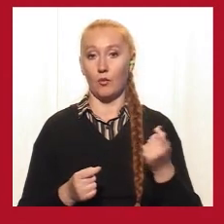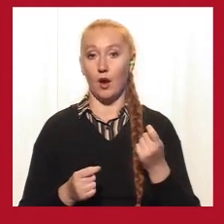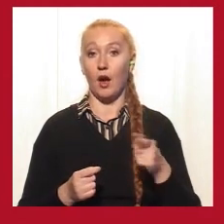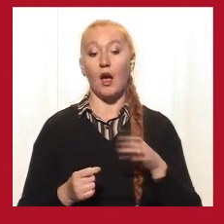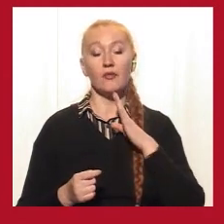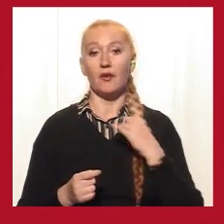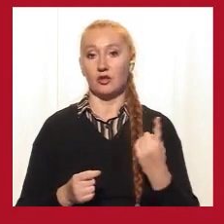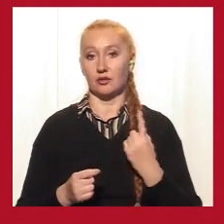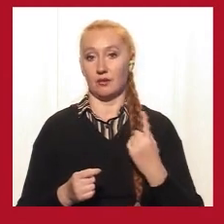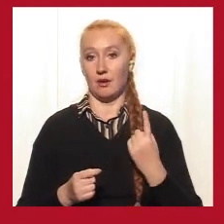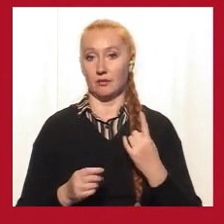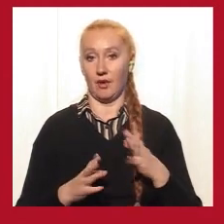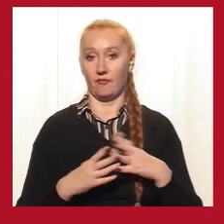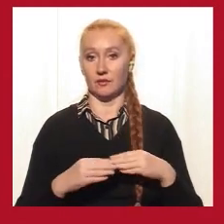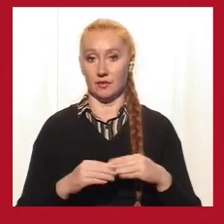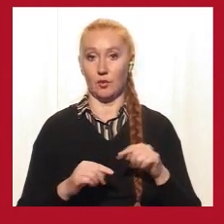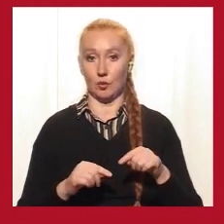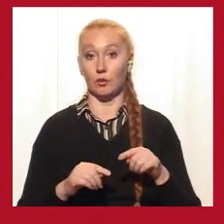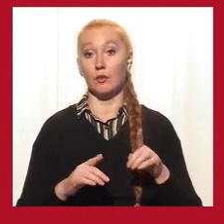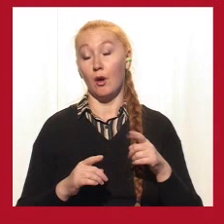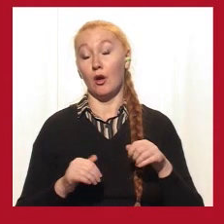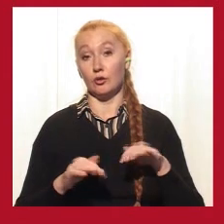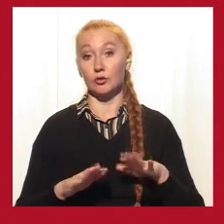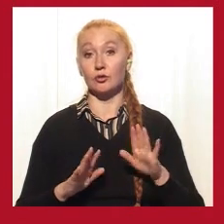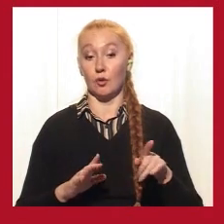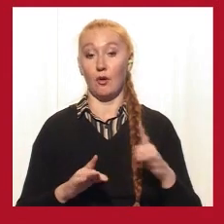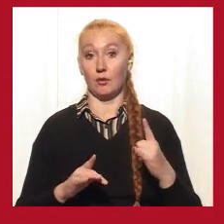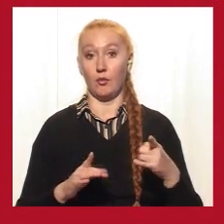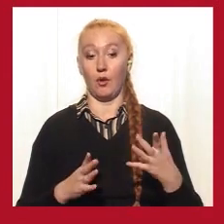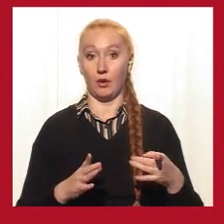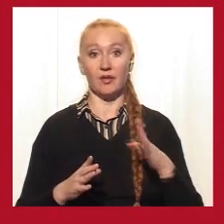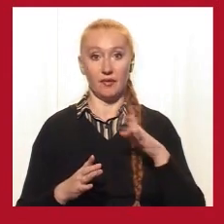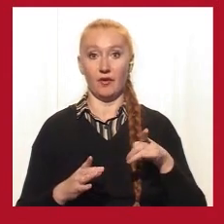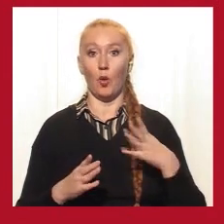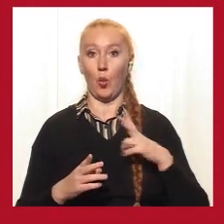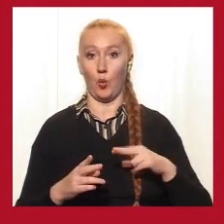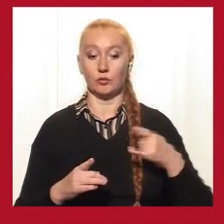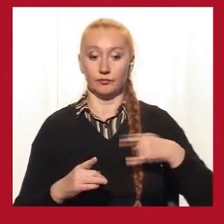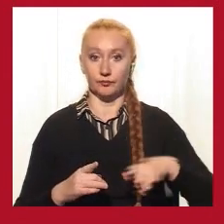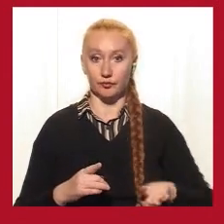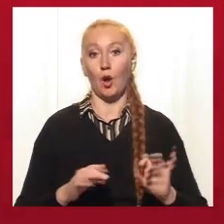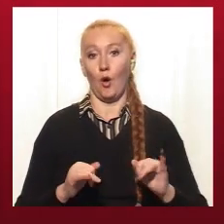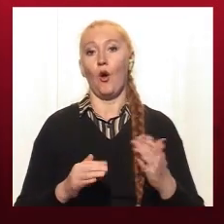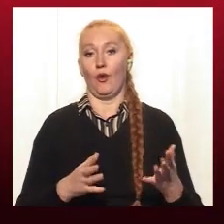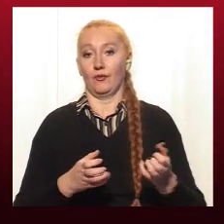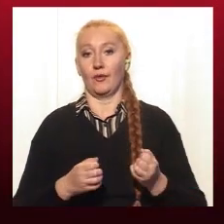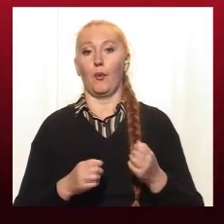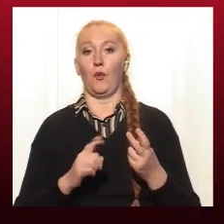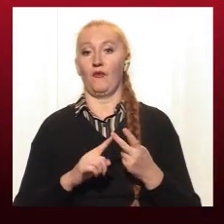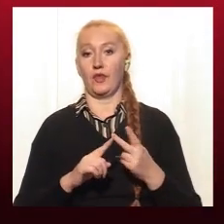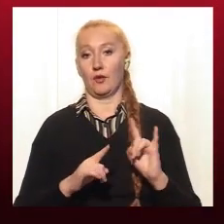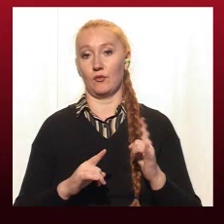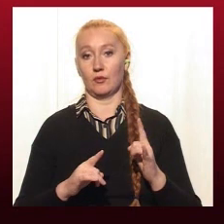дівочка єдинственне дитя в сім'ї було на той момент, і вирішили, що дитя, який рідиться, він буде їх дитом, і вони його